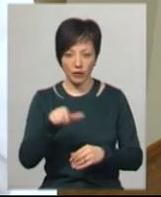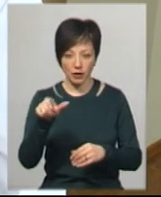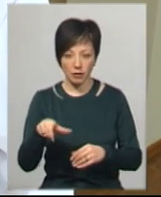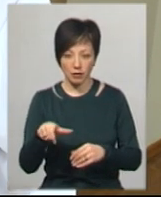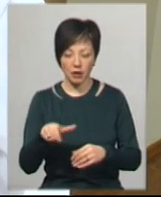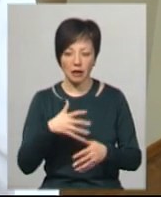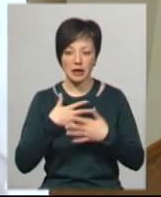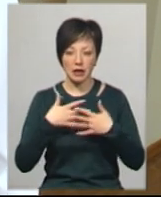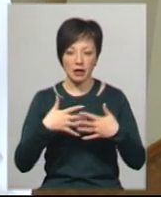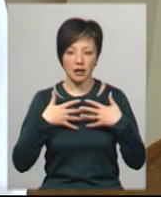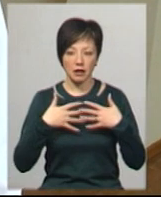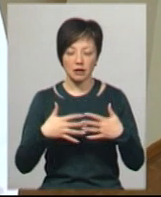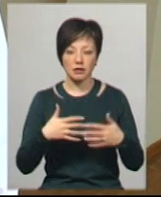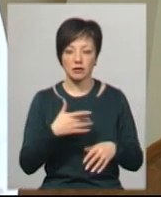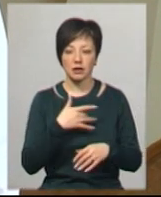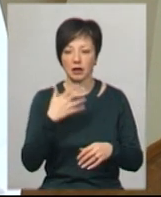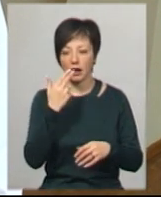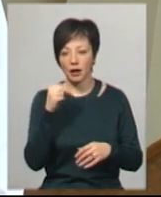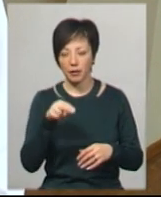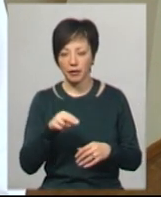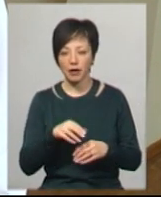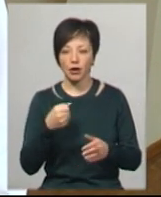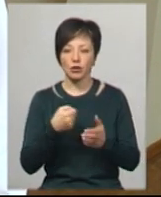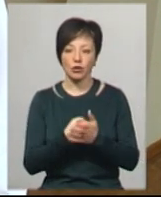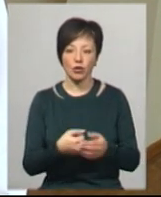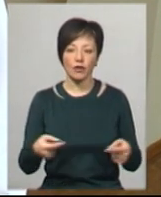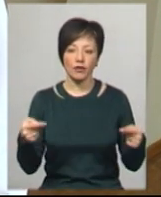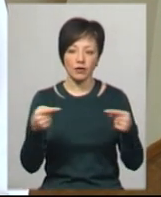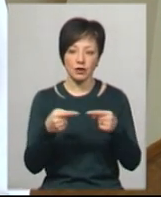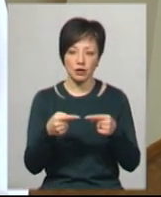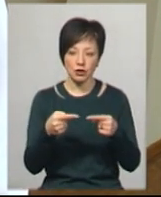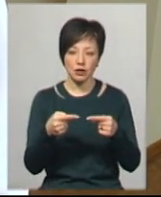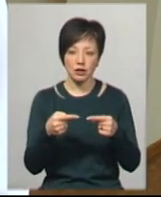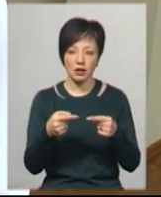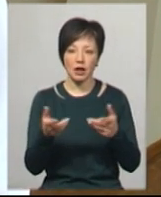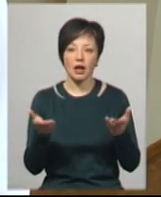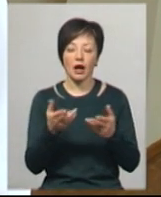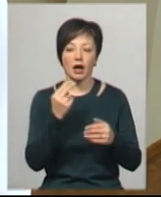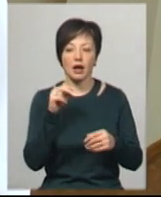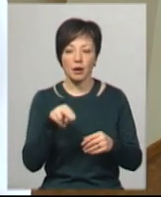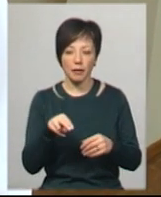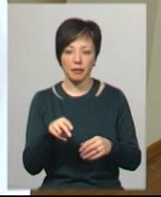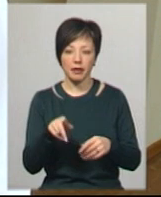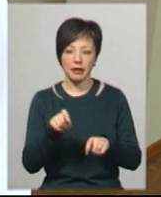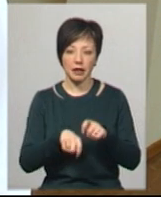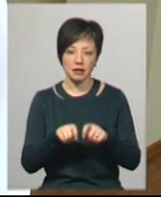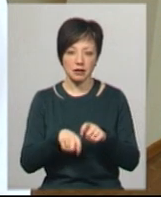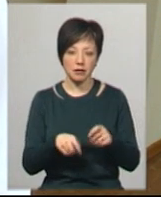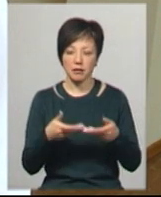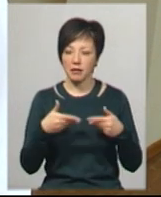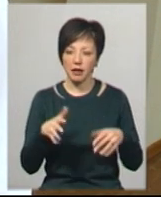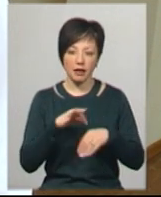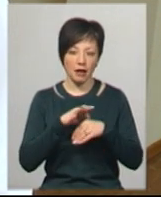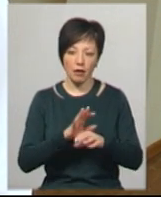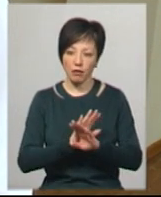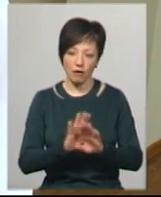верхніх дихальних шляхів на грип, до визначення саме який грип. Тест ми не проводимо